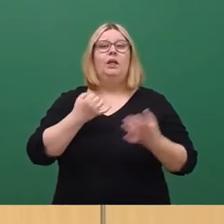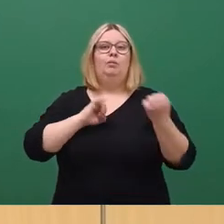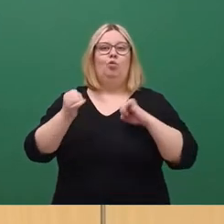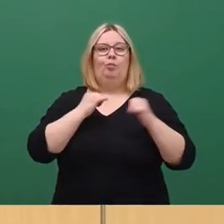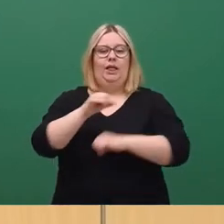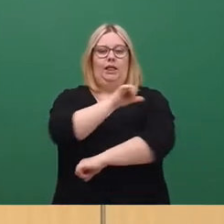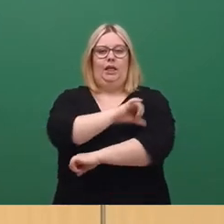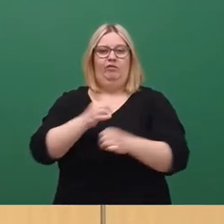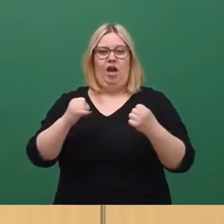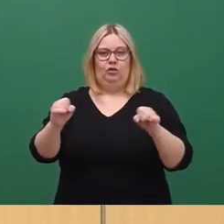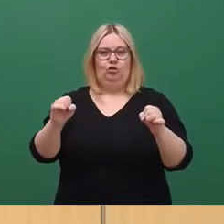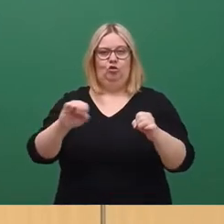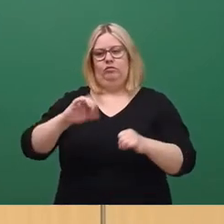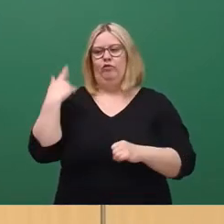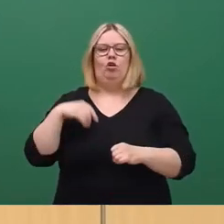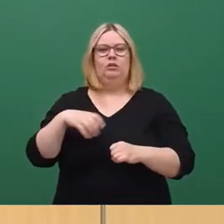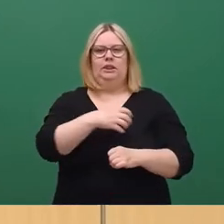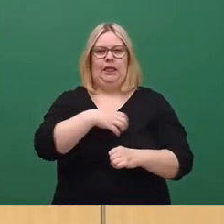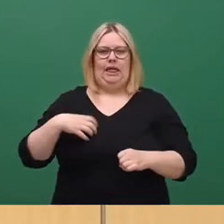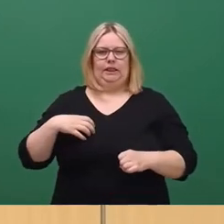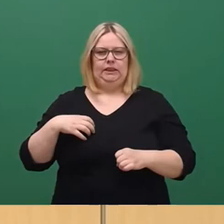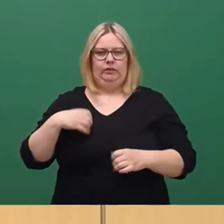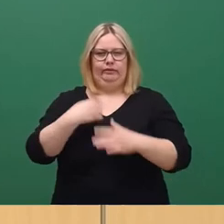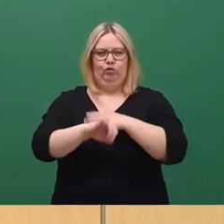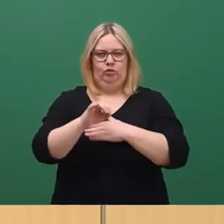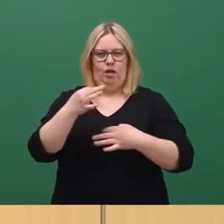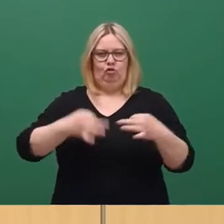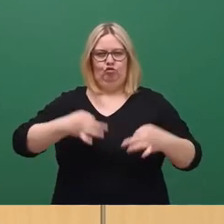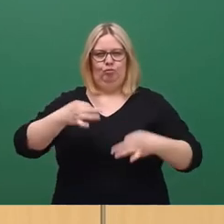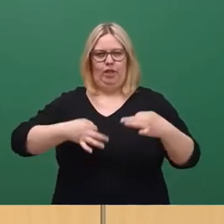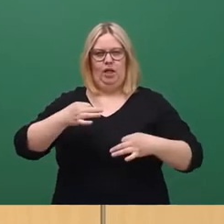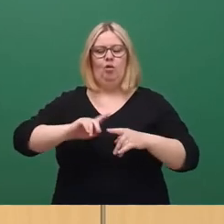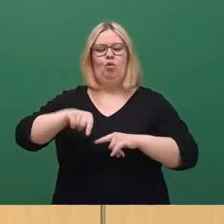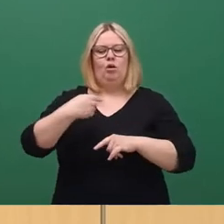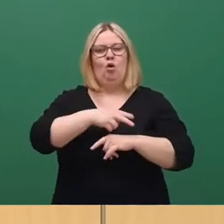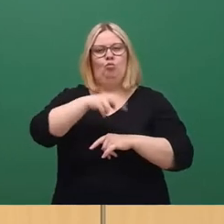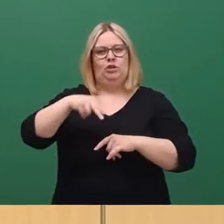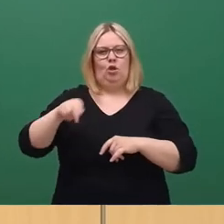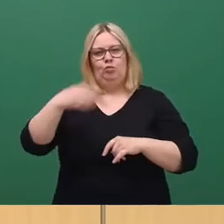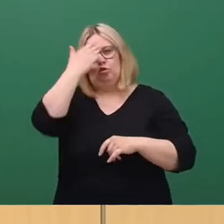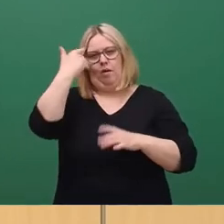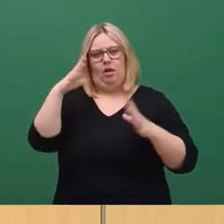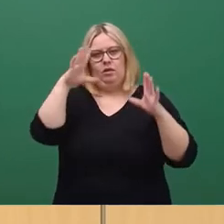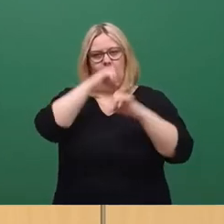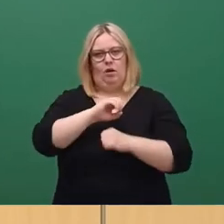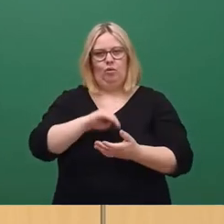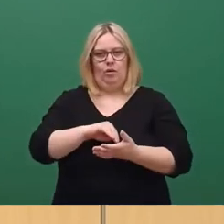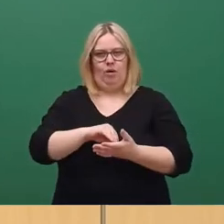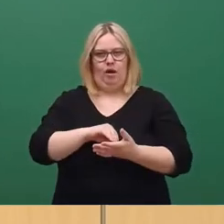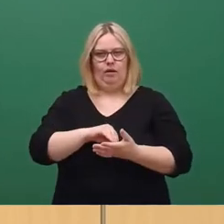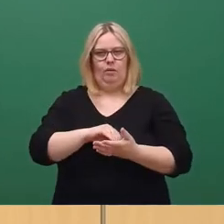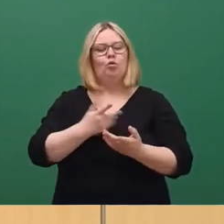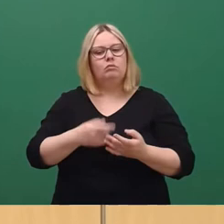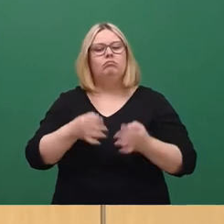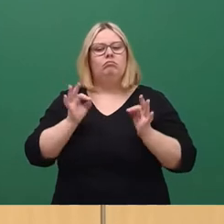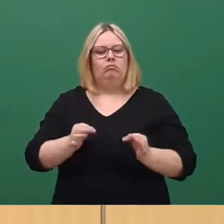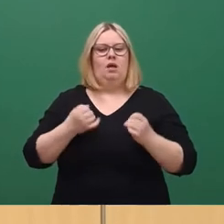ersten Heimspiel von Dynamo Dresden und zum Museums Sommernacht. Die sind genau die konkreten Aktionen,